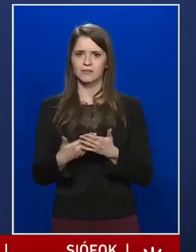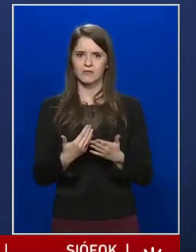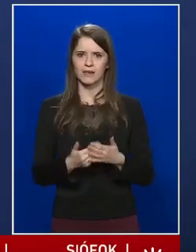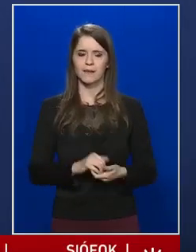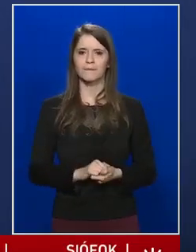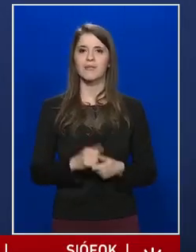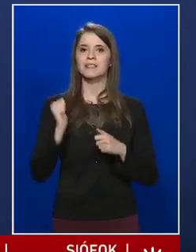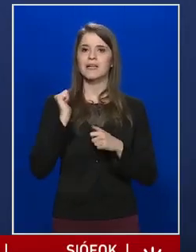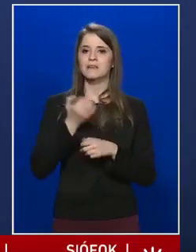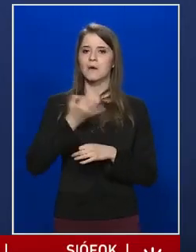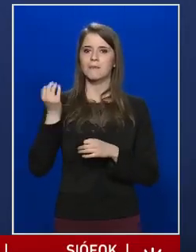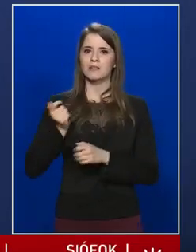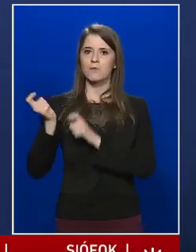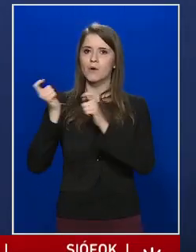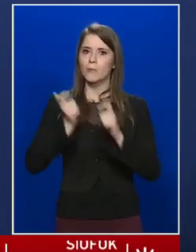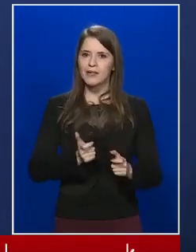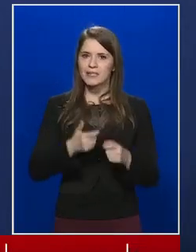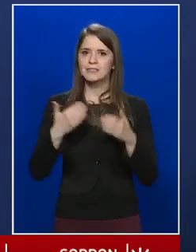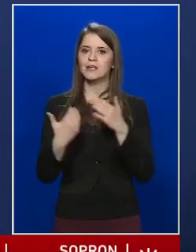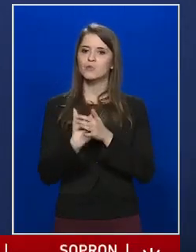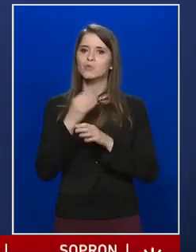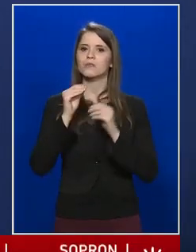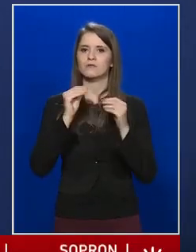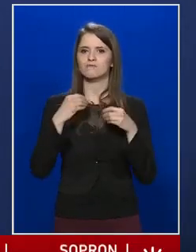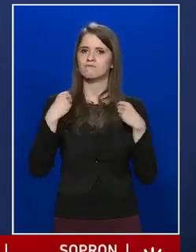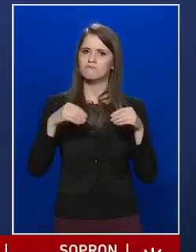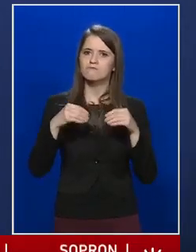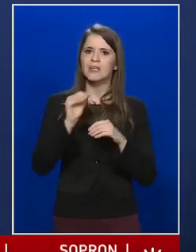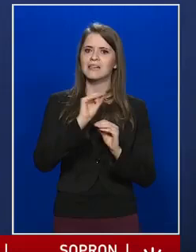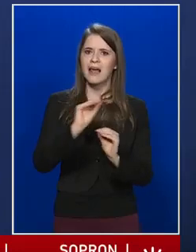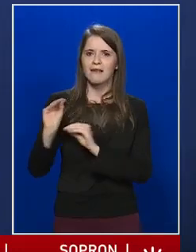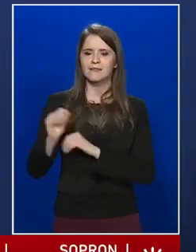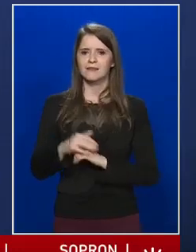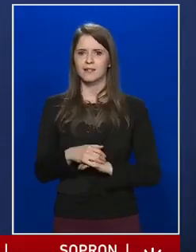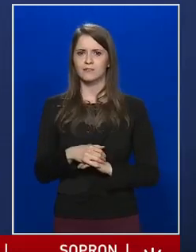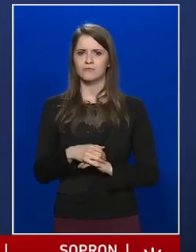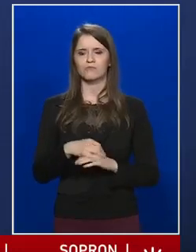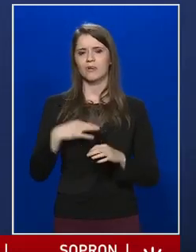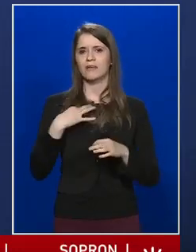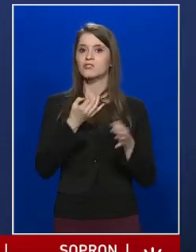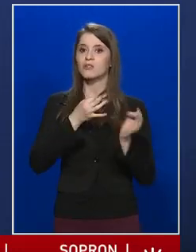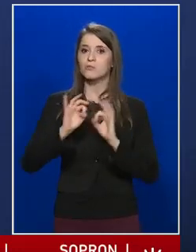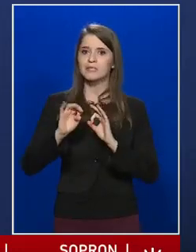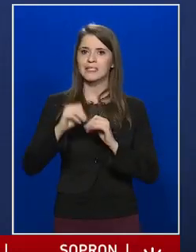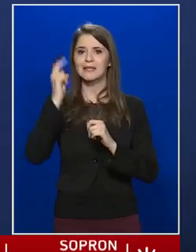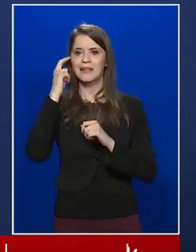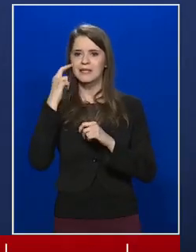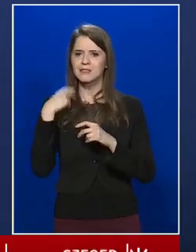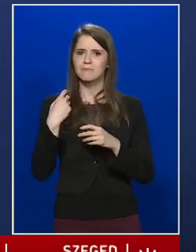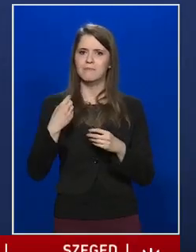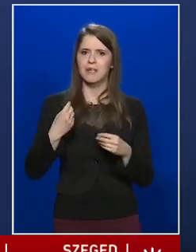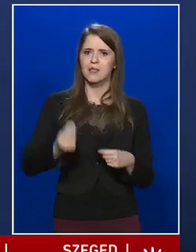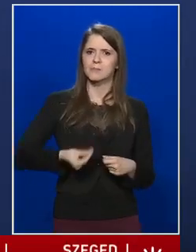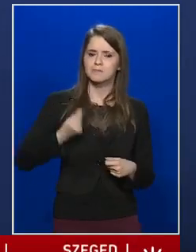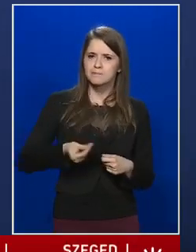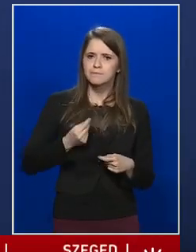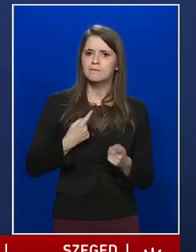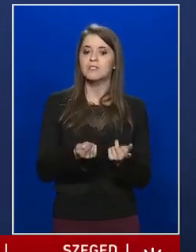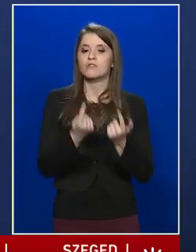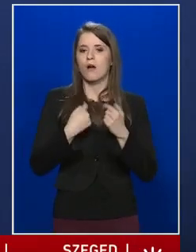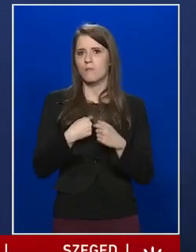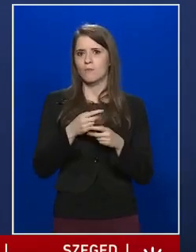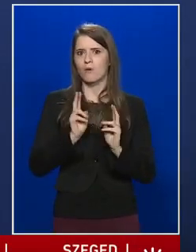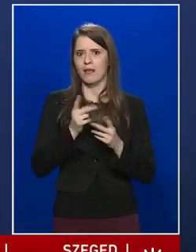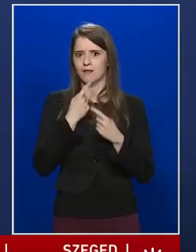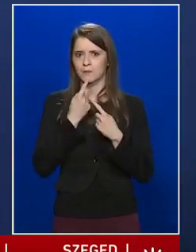érkeztek be újabb jelentések az egészségügyi intézményekből, amelyek alapján elmondható